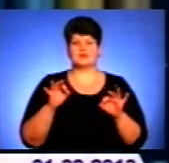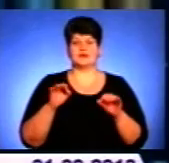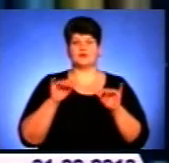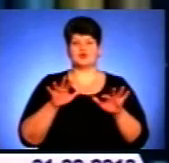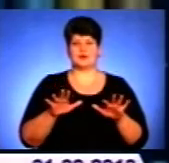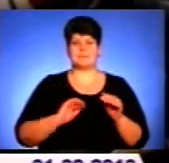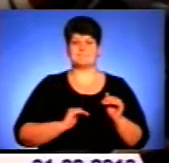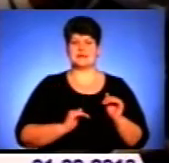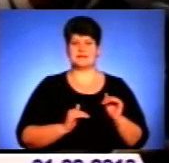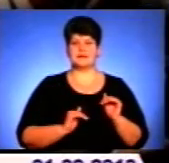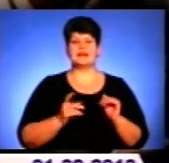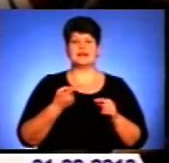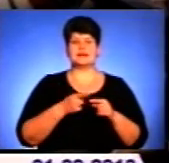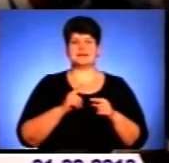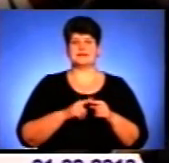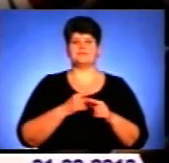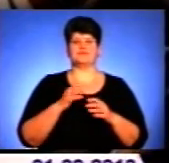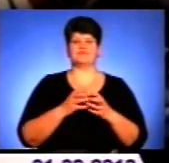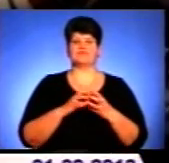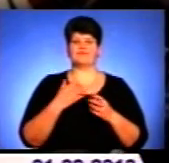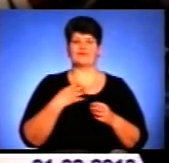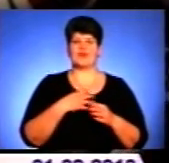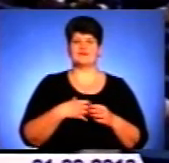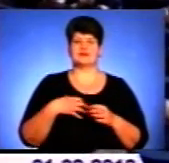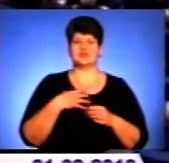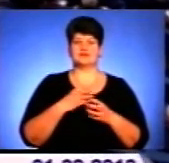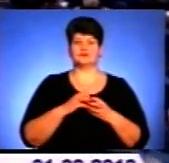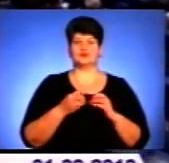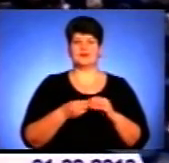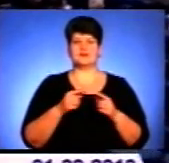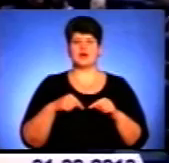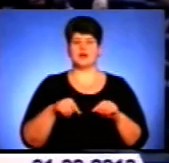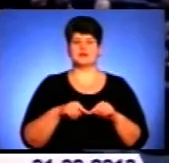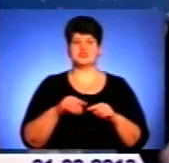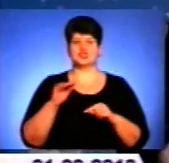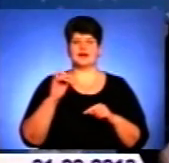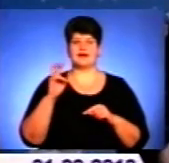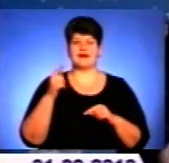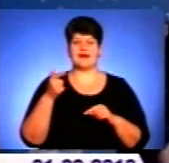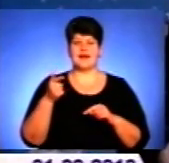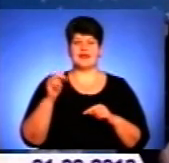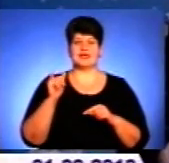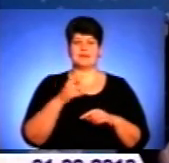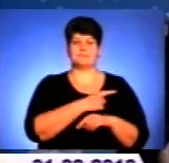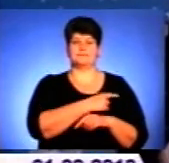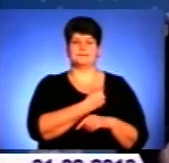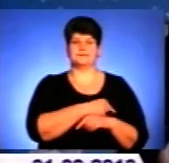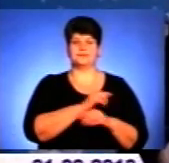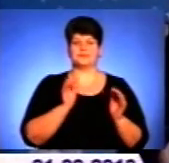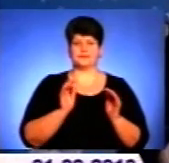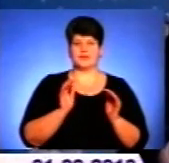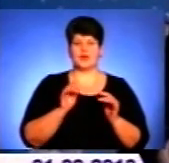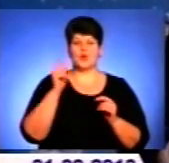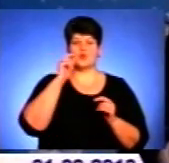Серед найпроблемніших галузей нині – охорона здоров'я та ЖКГ. Дуже турбує людей, як і здоріг. Руїна, як